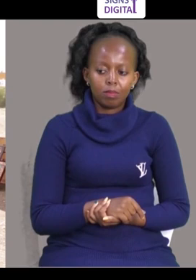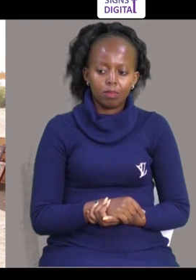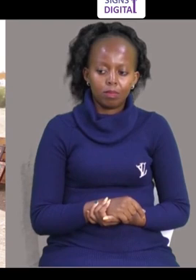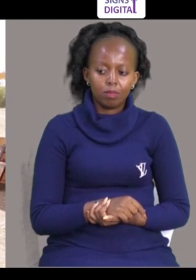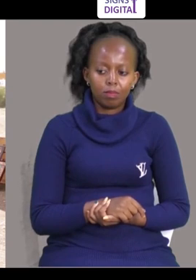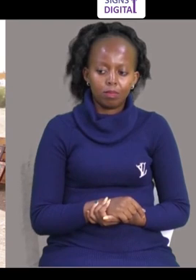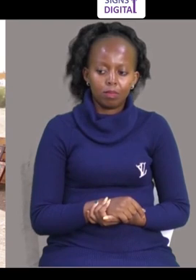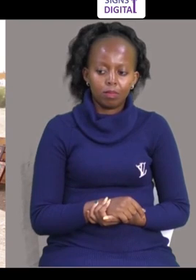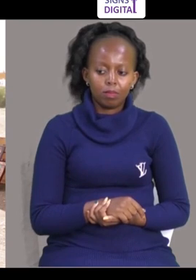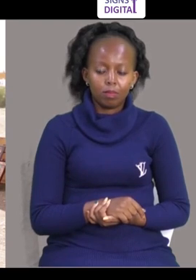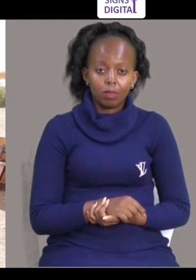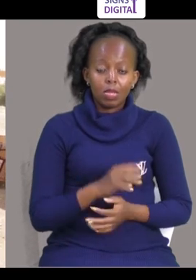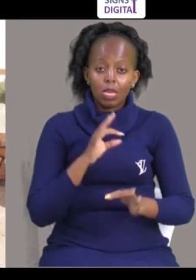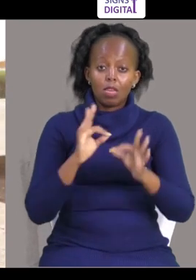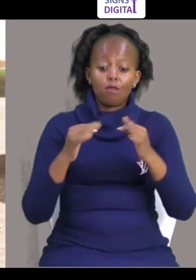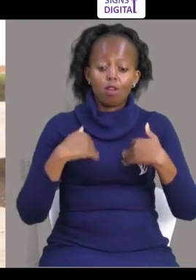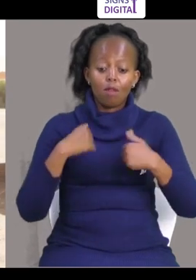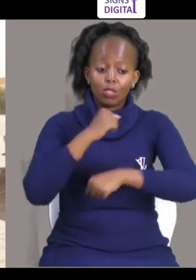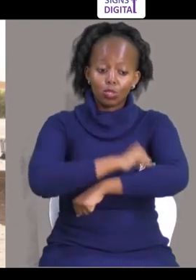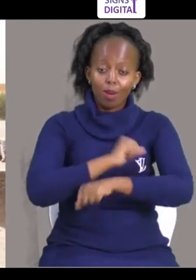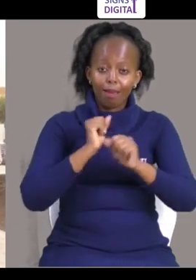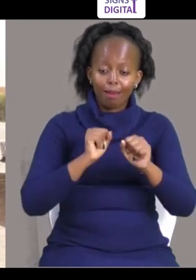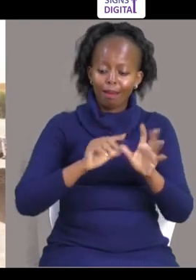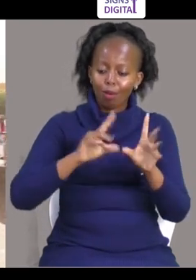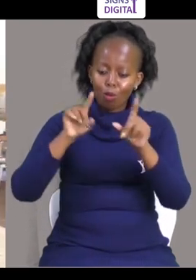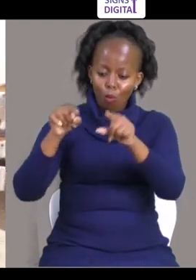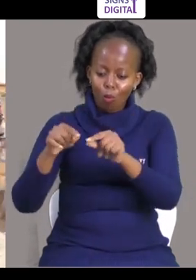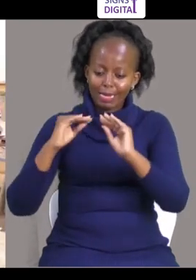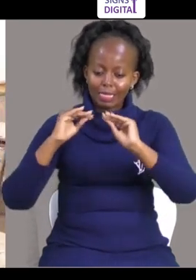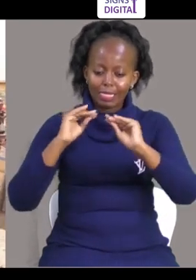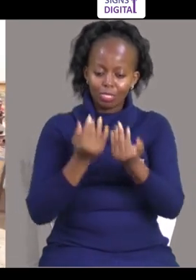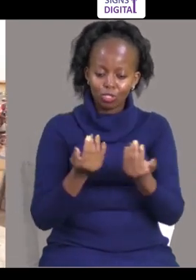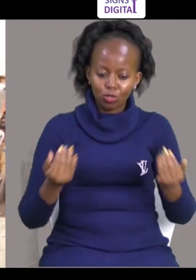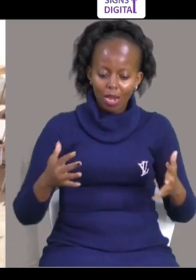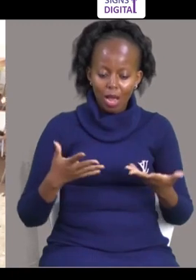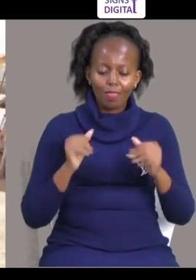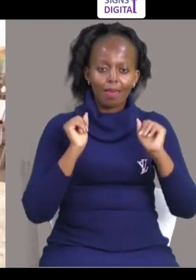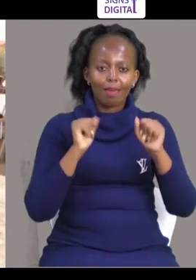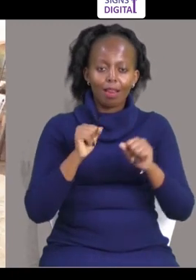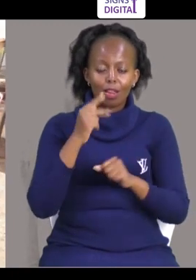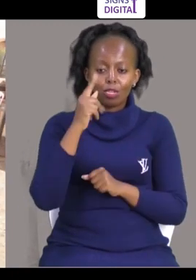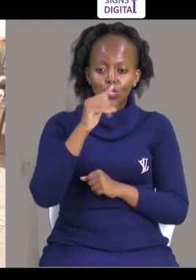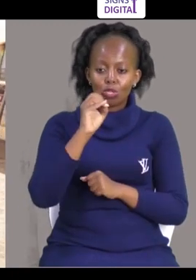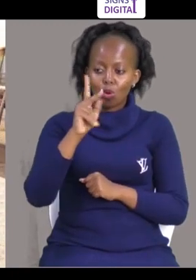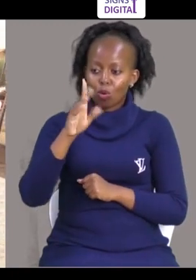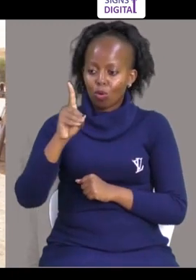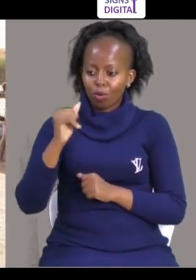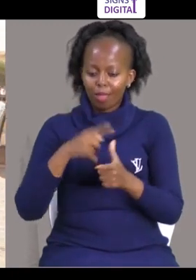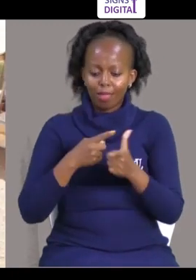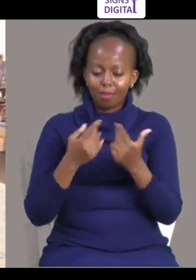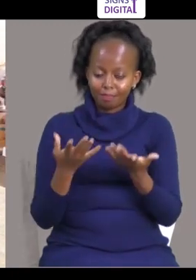Kwa hivyo alio na shule hui ni mzuri sana kumpeleka huko Afundisha wanafunzi Yes